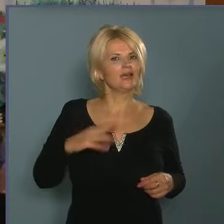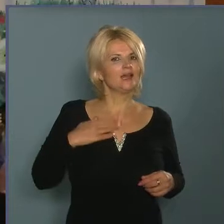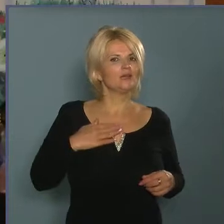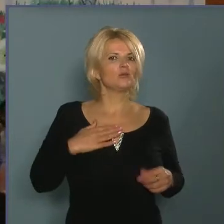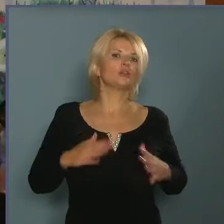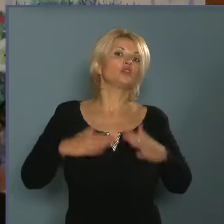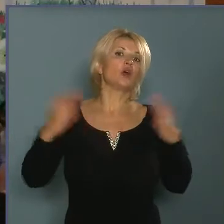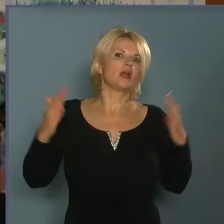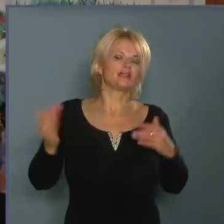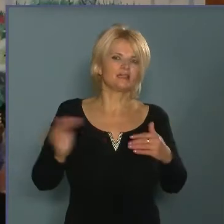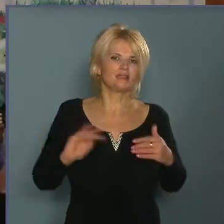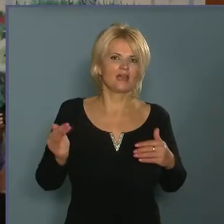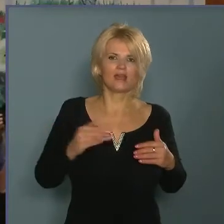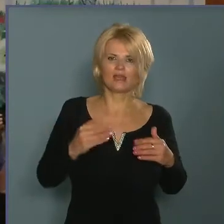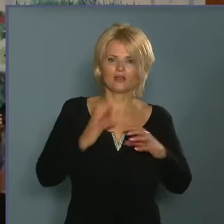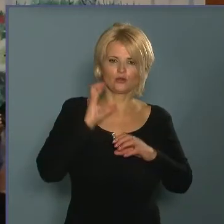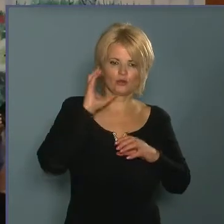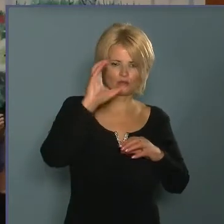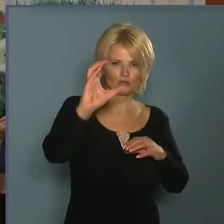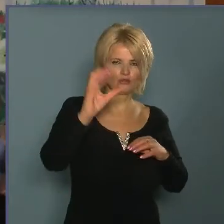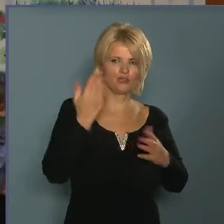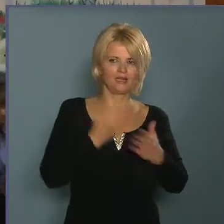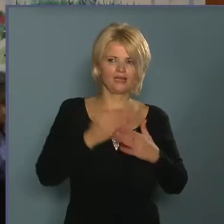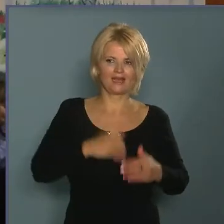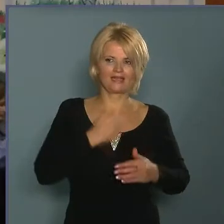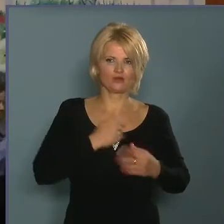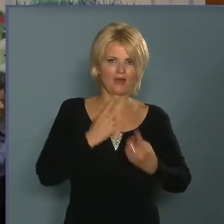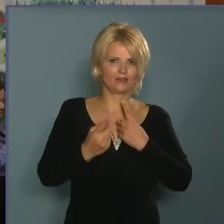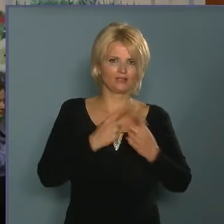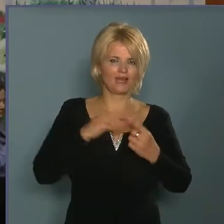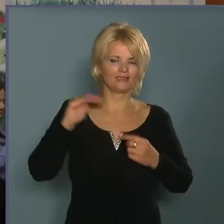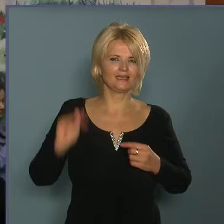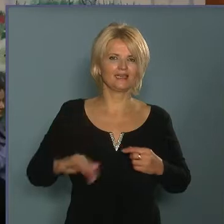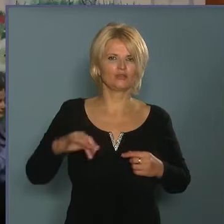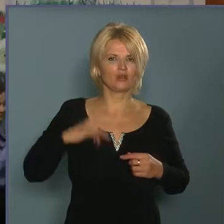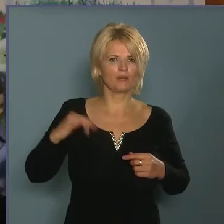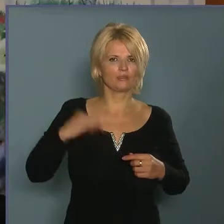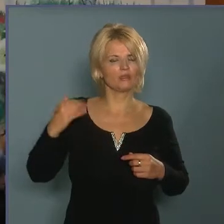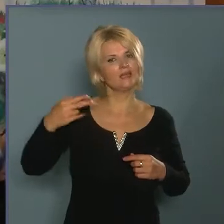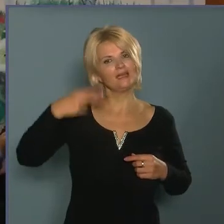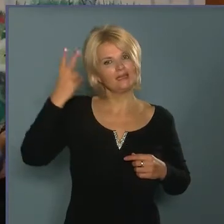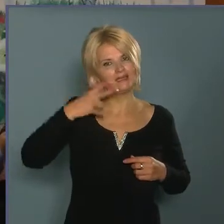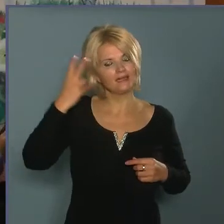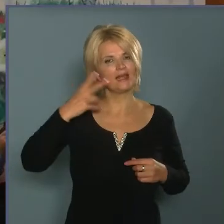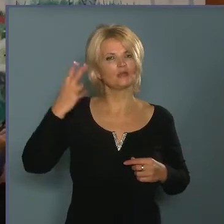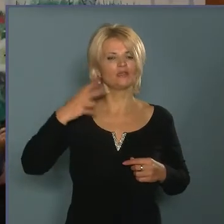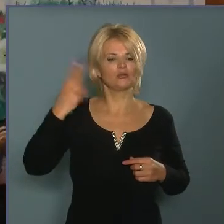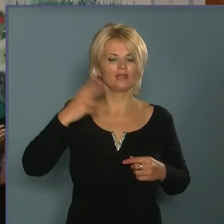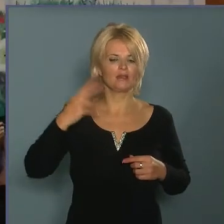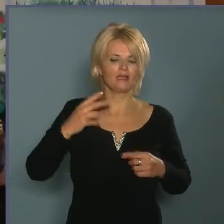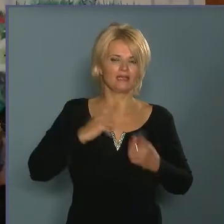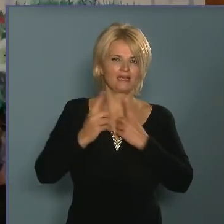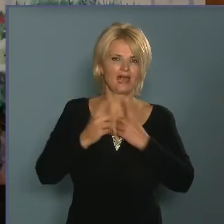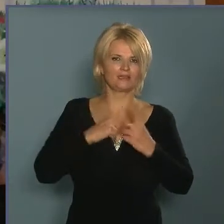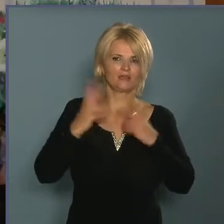közönség. Legyenek iskolás játékok, kiskamaszoknak, intellektuális, logikai játékok, és van néhány